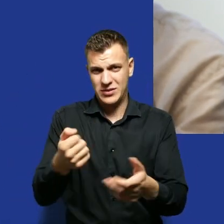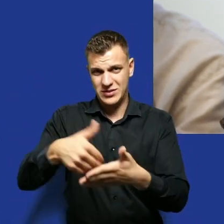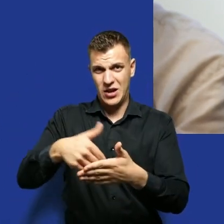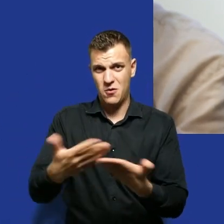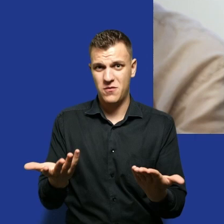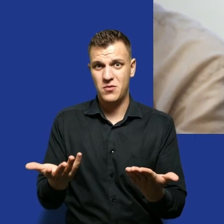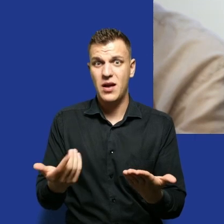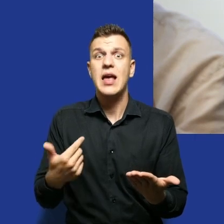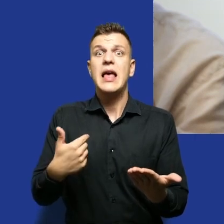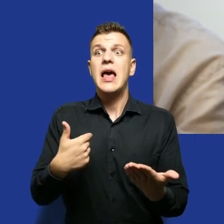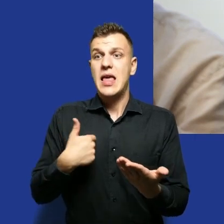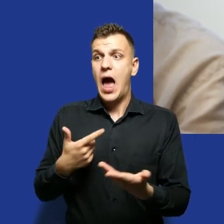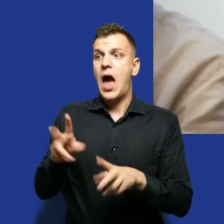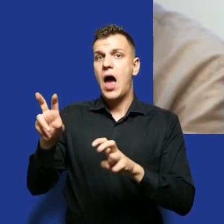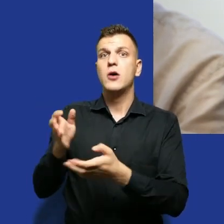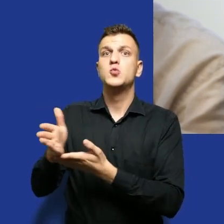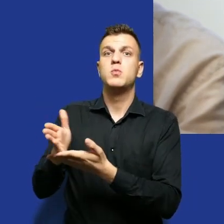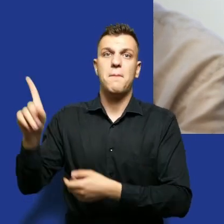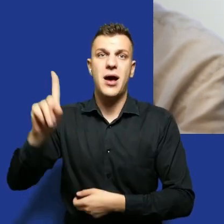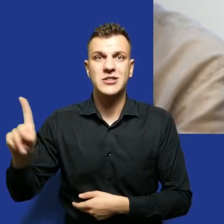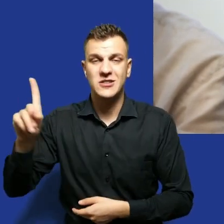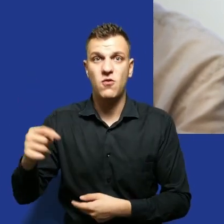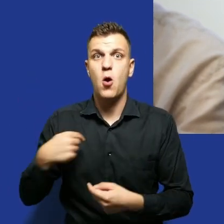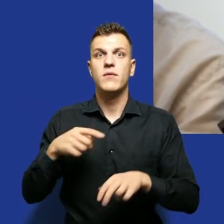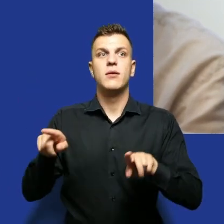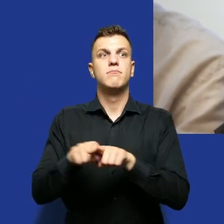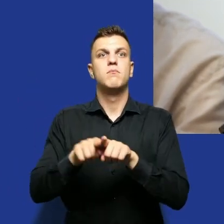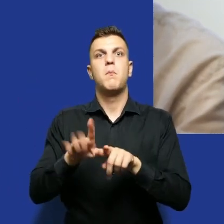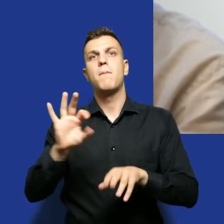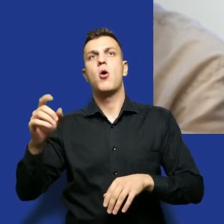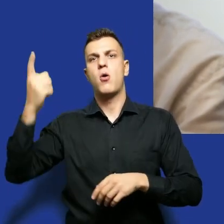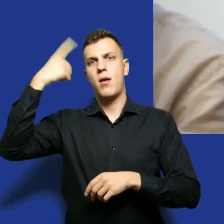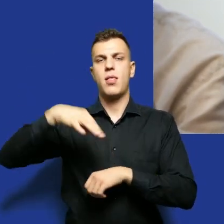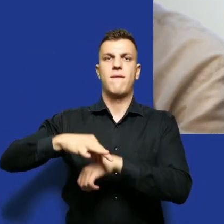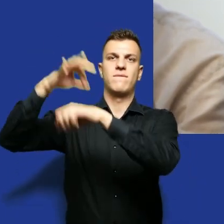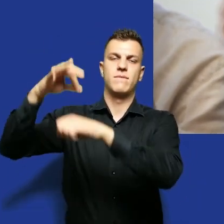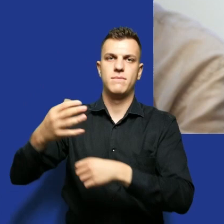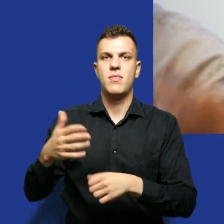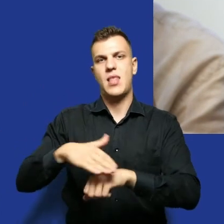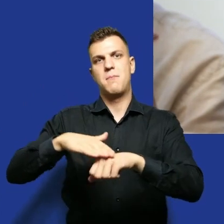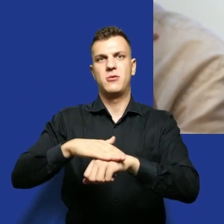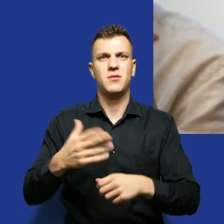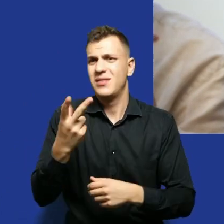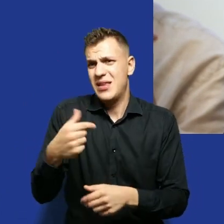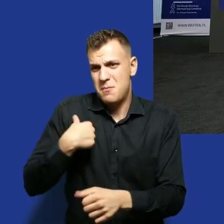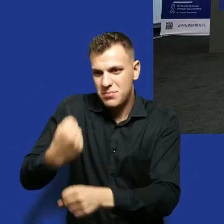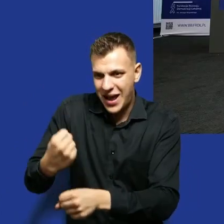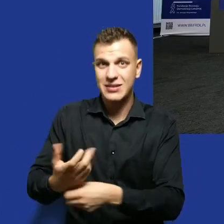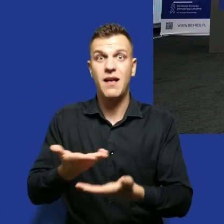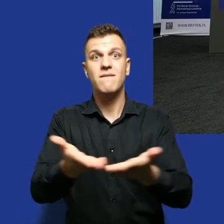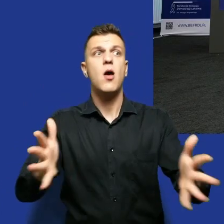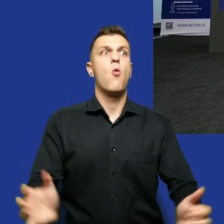tak? Po ludzku. Ja nie pełnię służby, nie jestem namaszczona, po prostu pracuję, tak? Wy też nie jesteście zbawcą